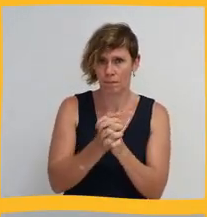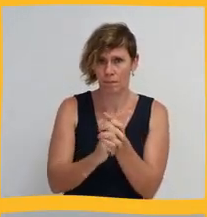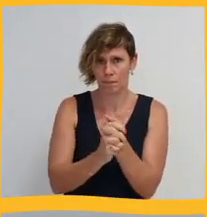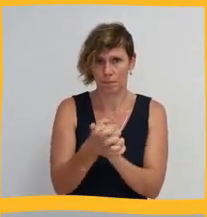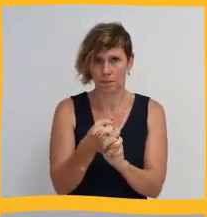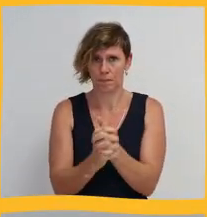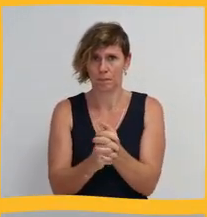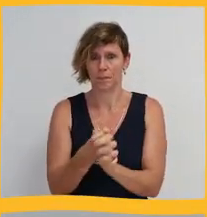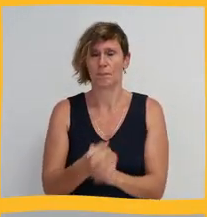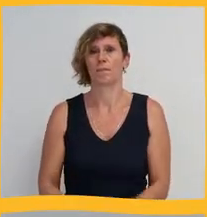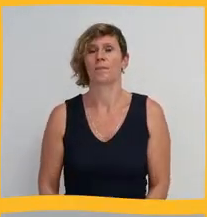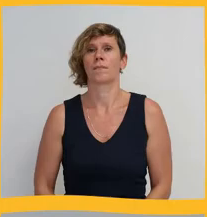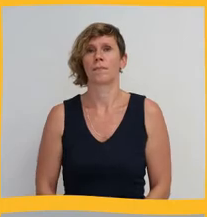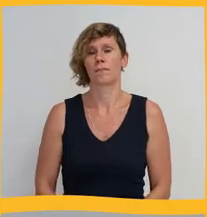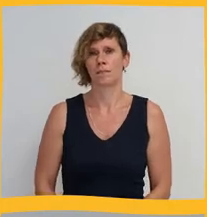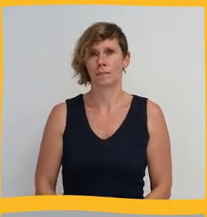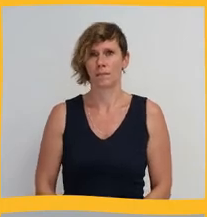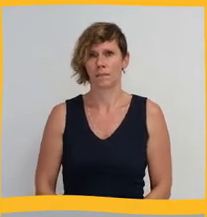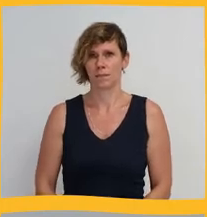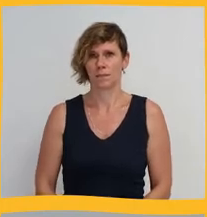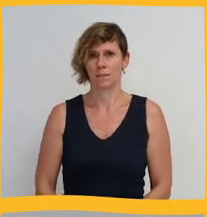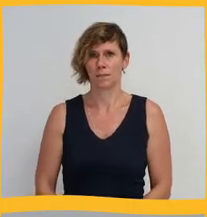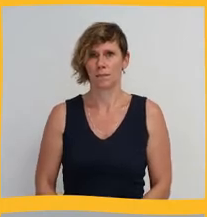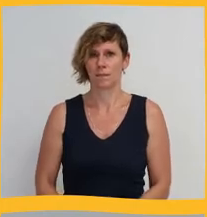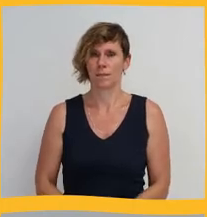Frottez les plis de la main, les doigts encrochés.